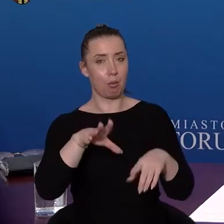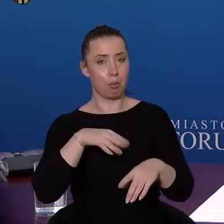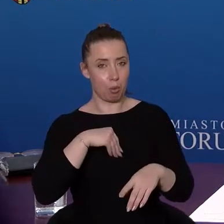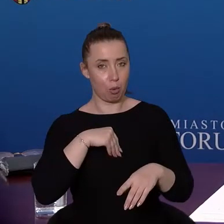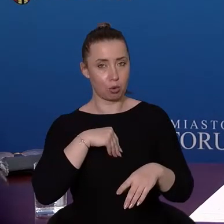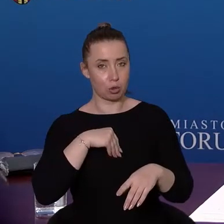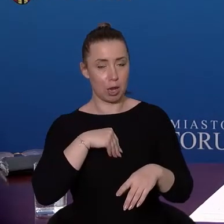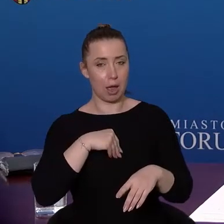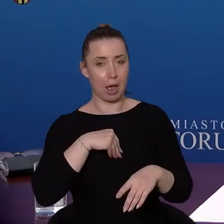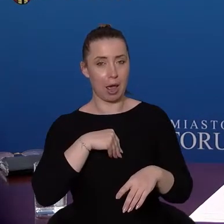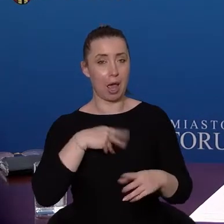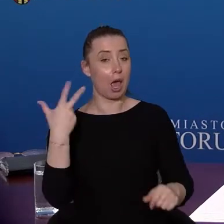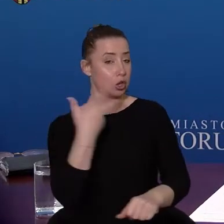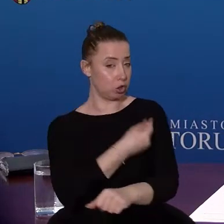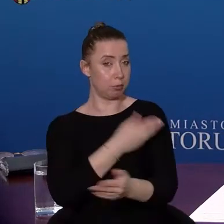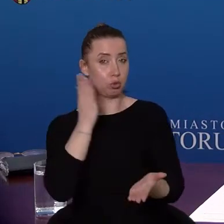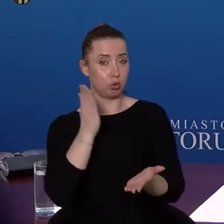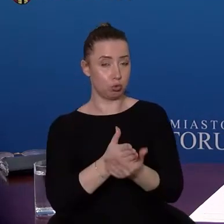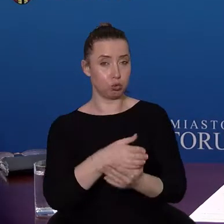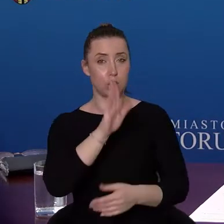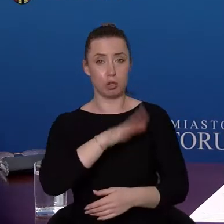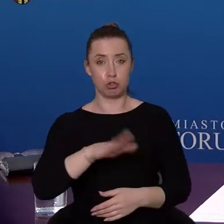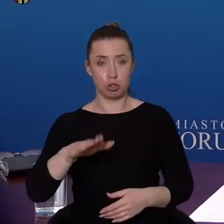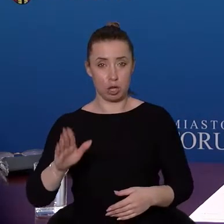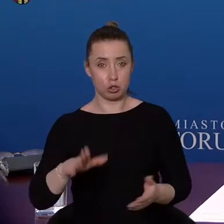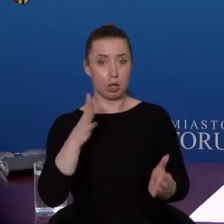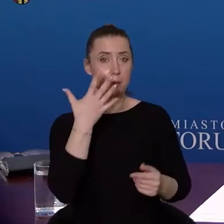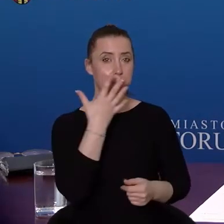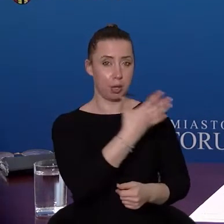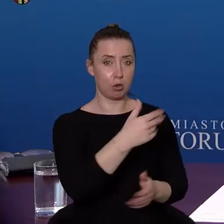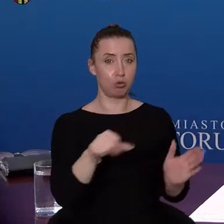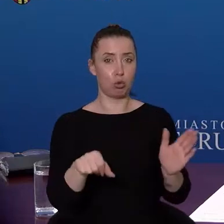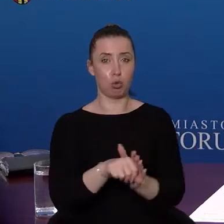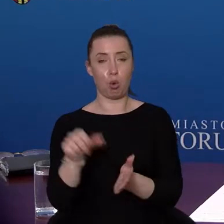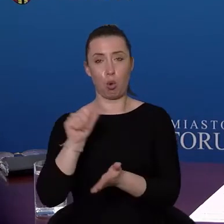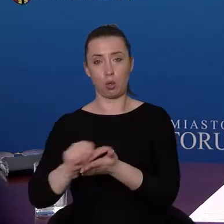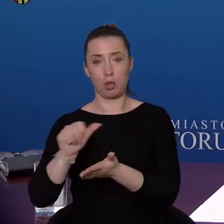najmłodszych, a więc w wieku od 5 do 11 lat dzieci.